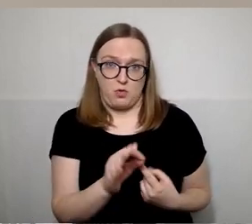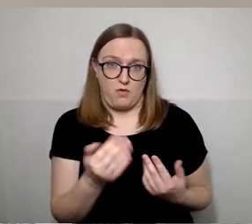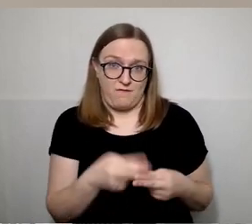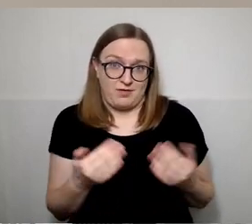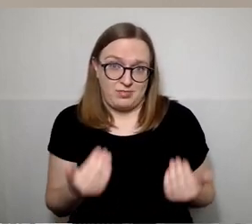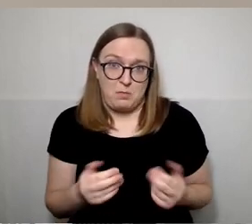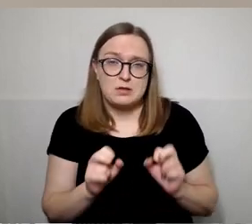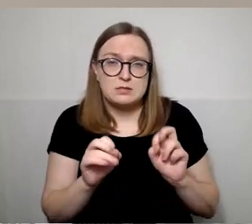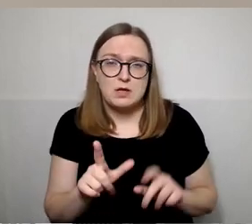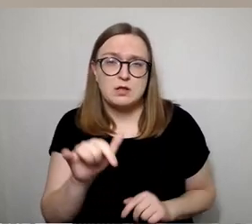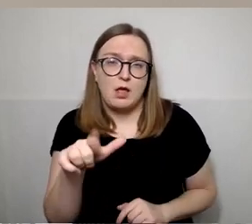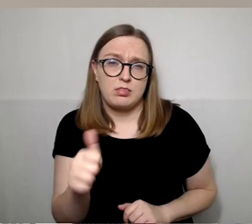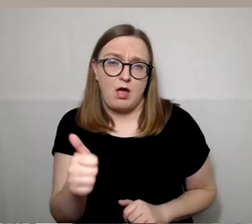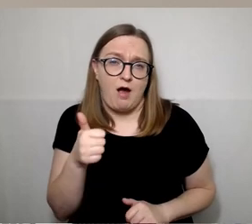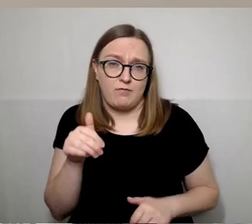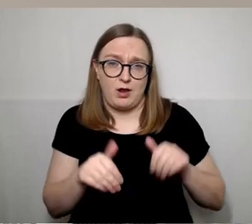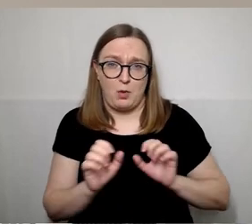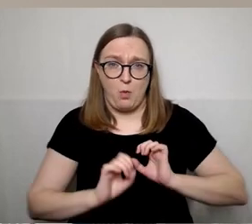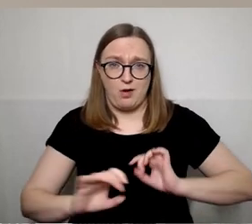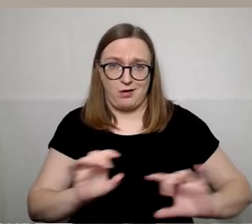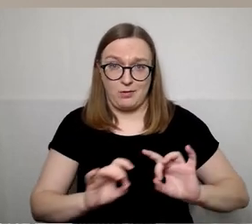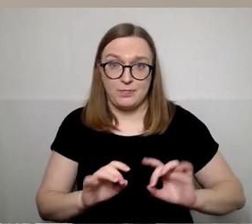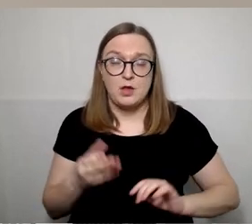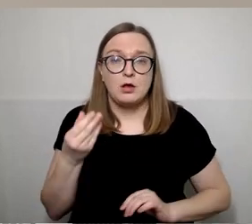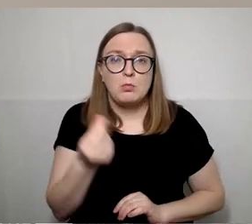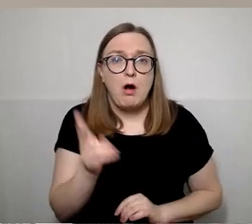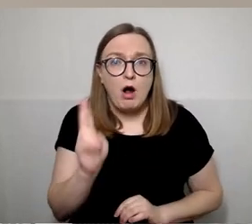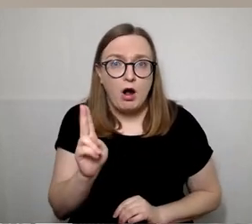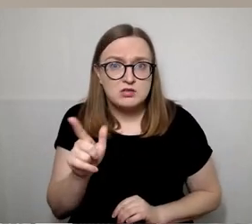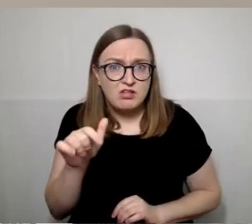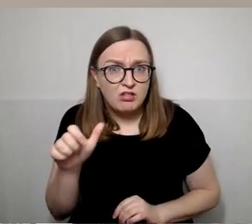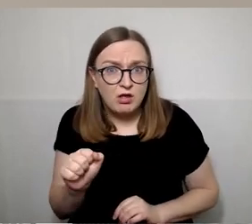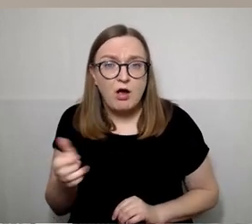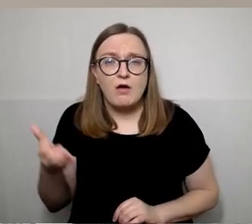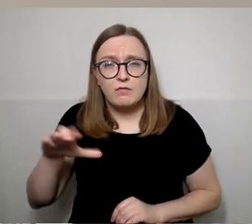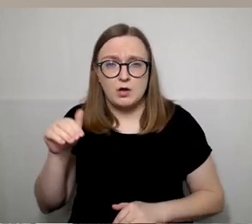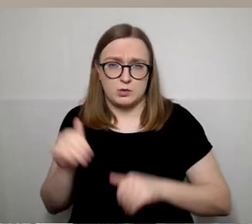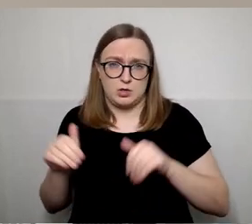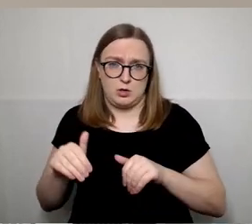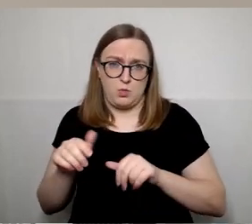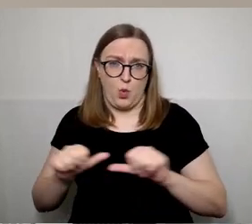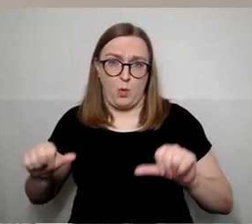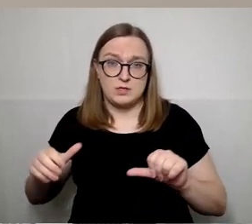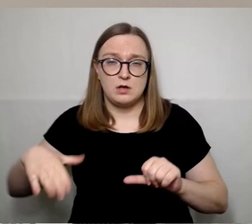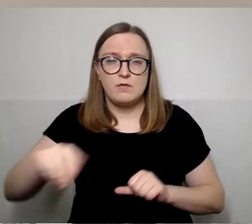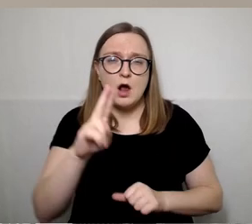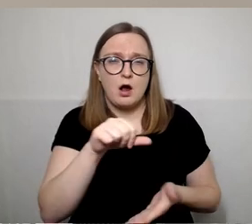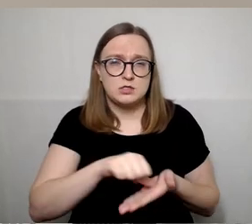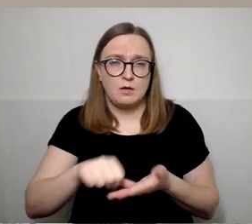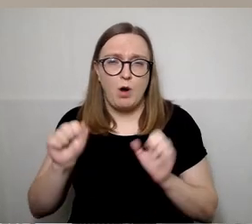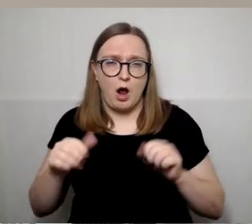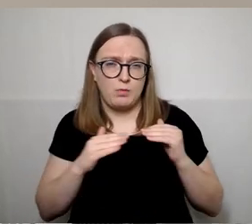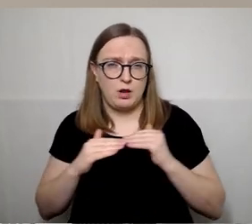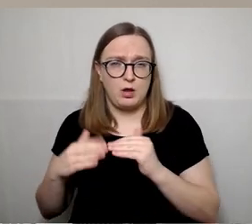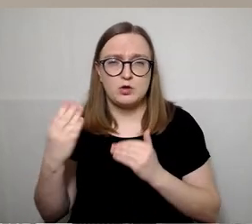agitacijos laidą. Ši laida yra apmokėta vyriausiosios rinkimų komisijos ir čia visi kandidatai turės lygias galimybės išsakyti savo